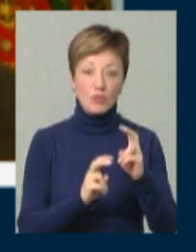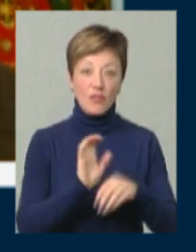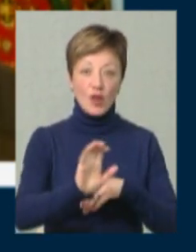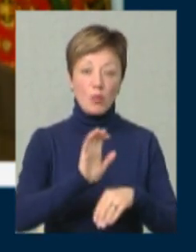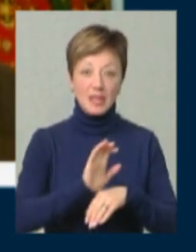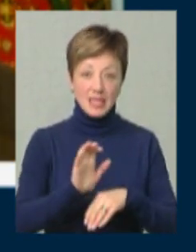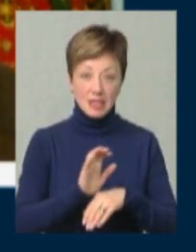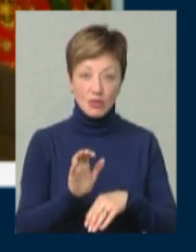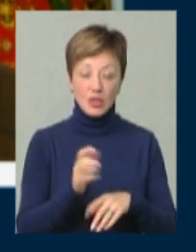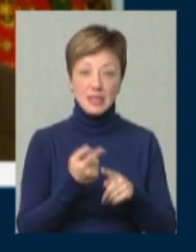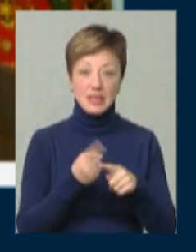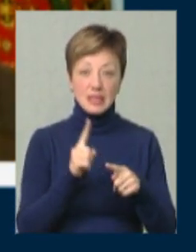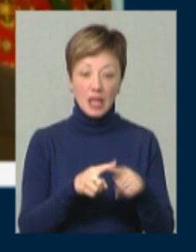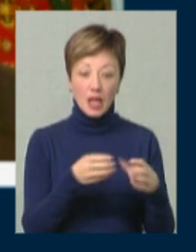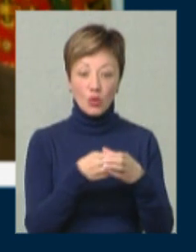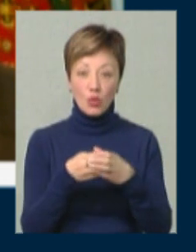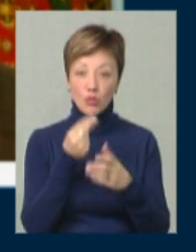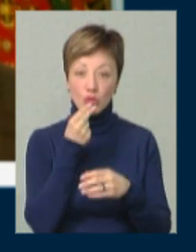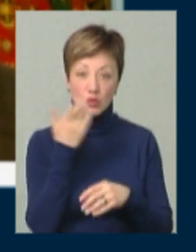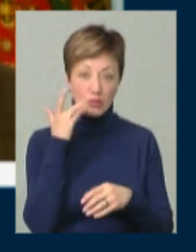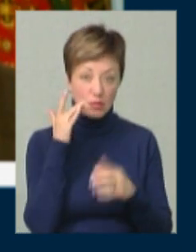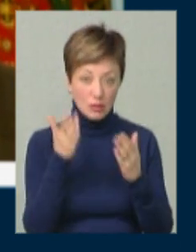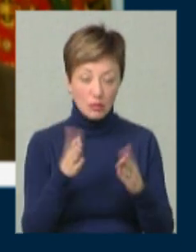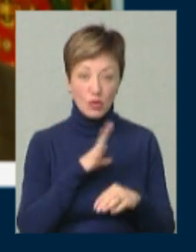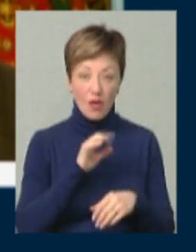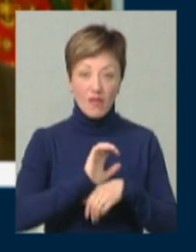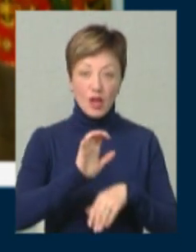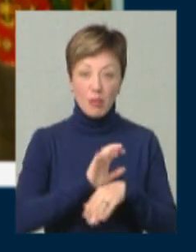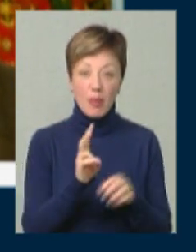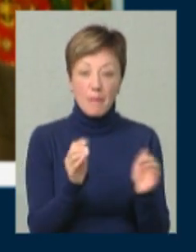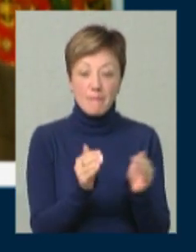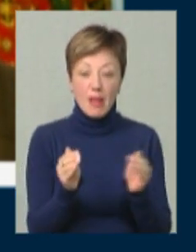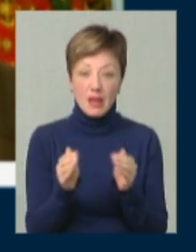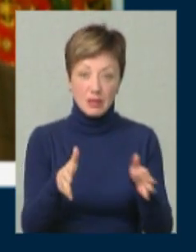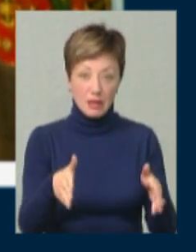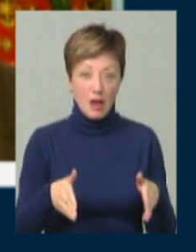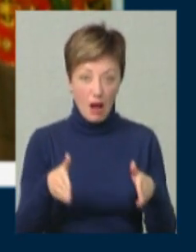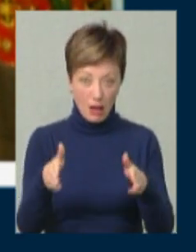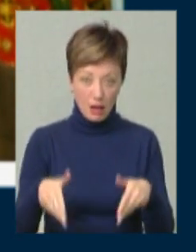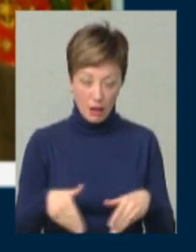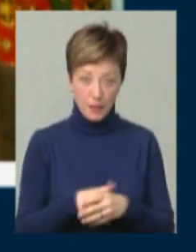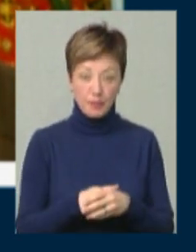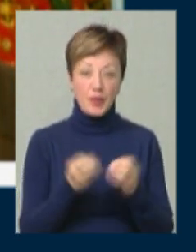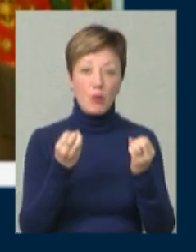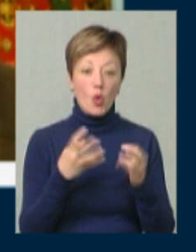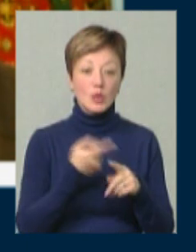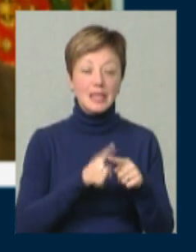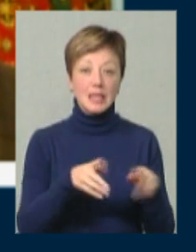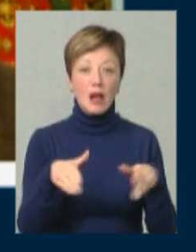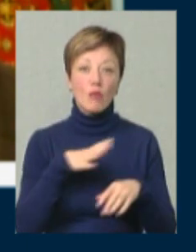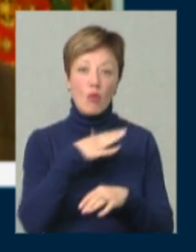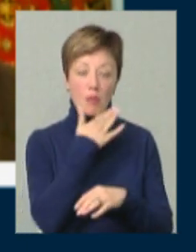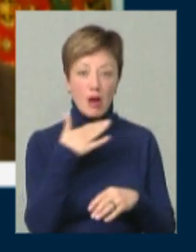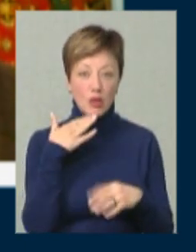виробництво цих категорій продуктів в Сполучених Штатах було вироблено на малесеньких ділянках. Просто тих ділянок було